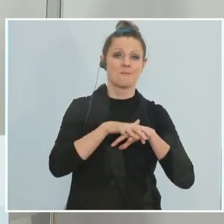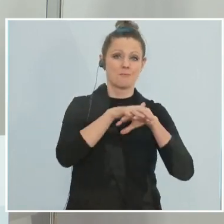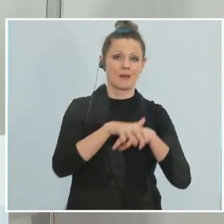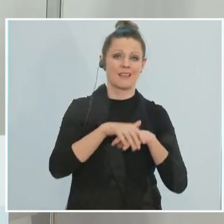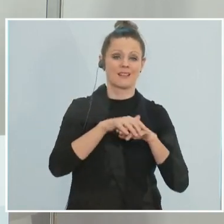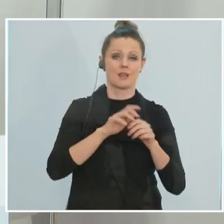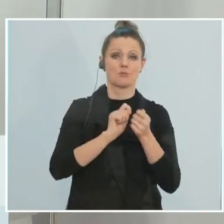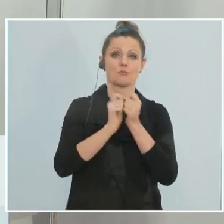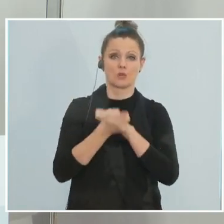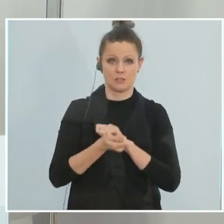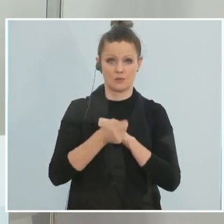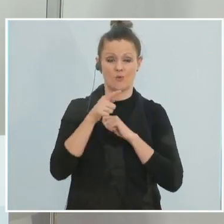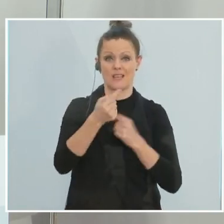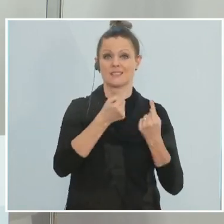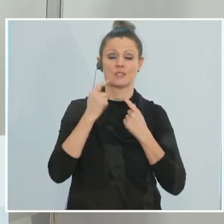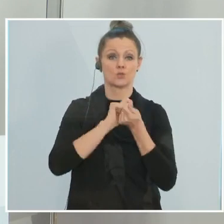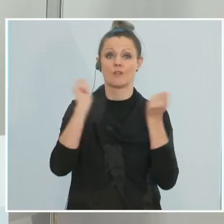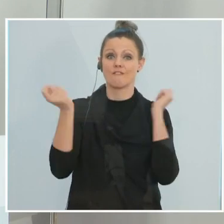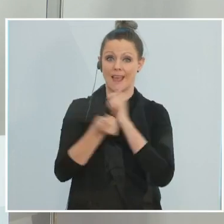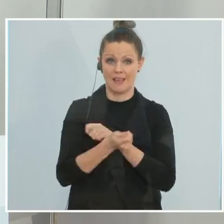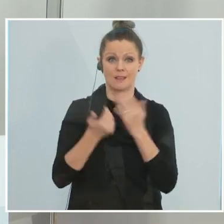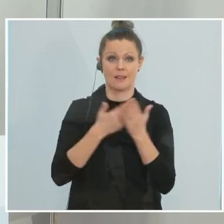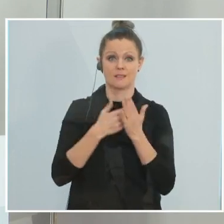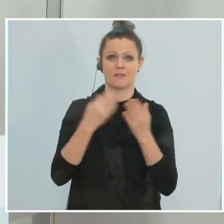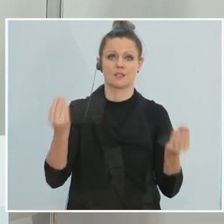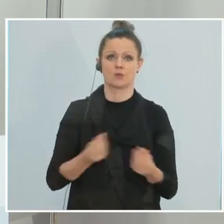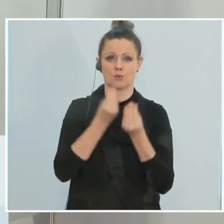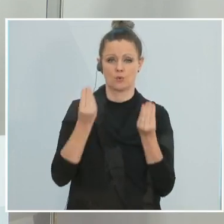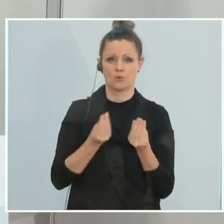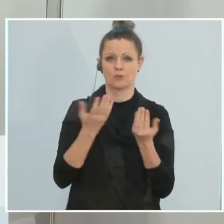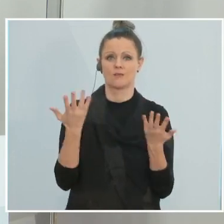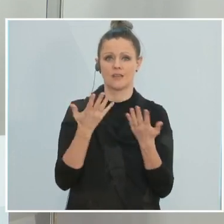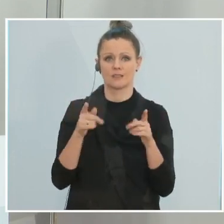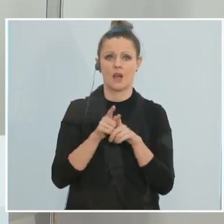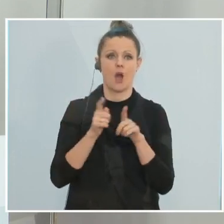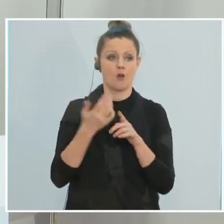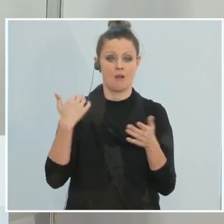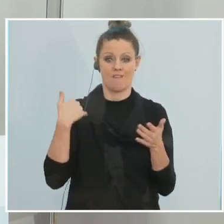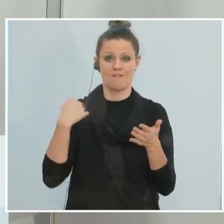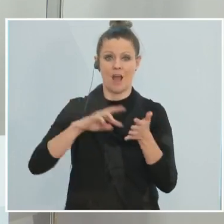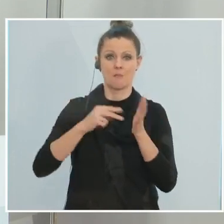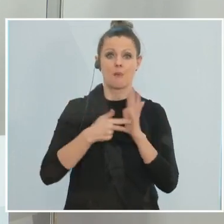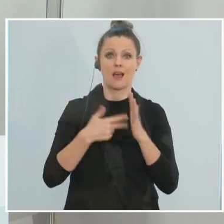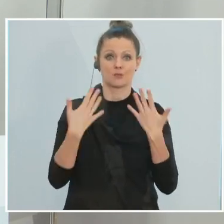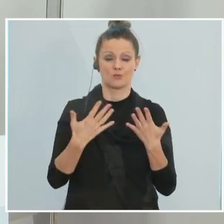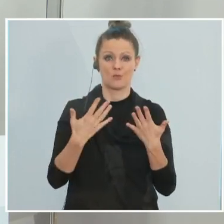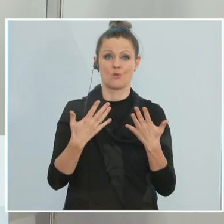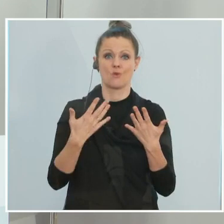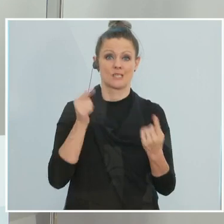Lage einfach verändert und hat auch dazu geführt, dass Pläne, die wir uns gesetzt haben,